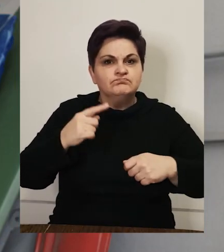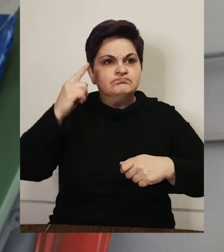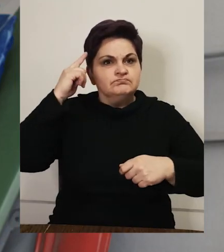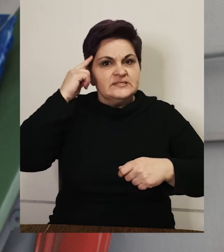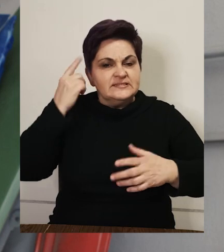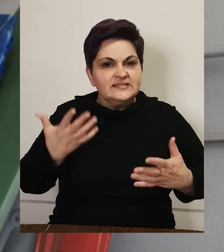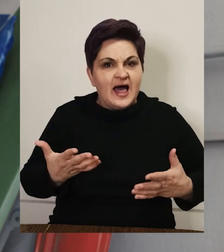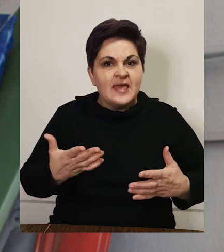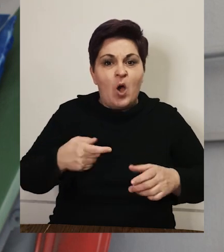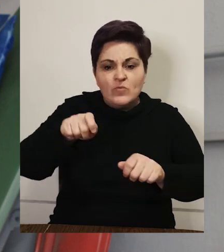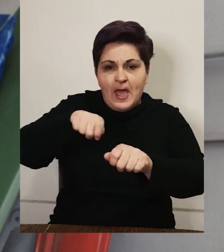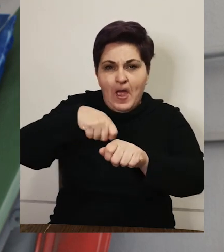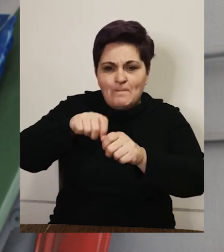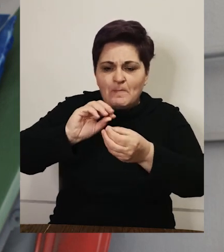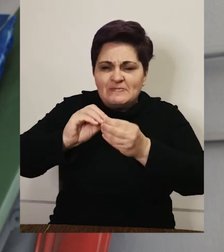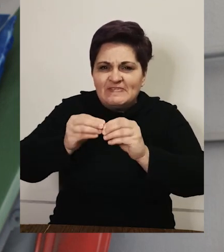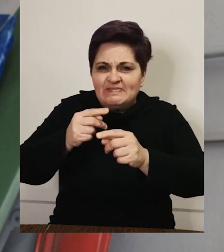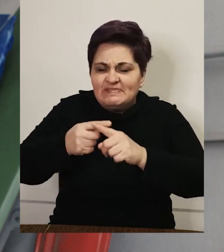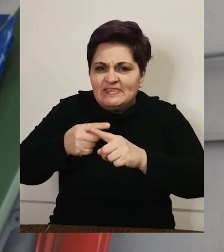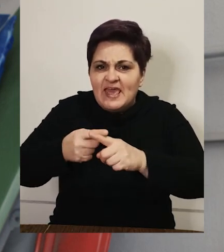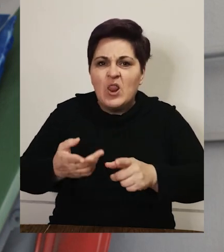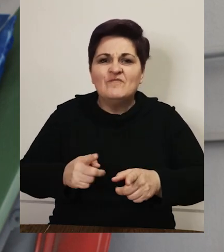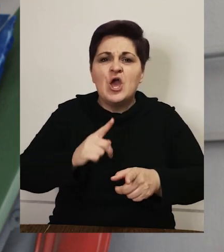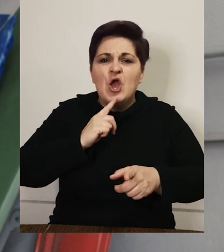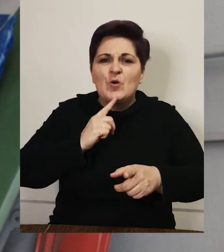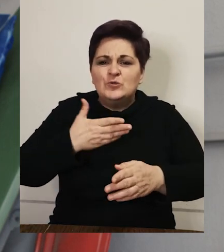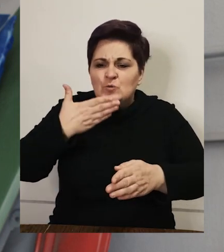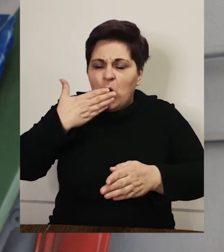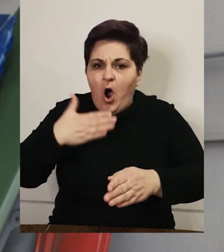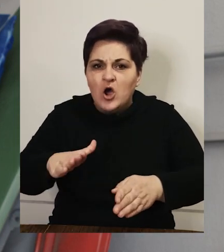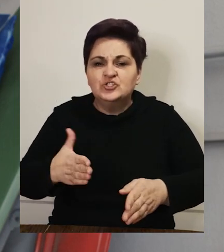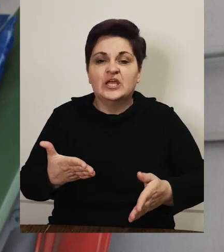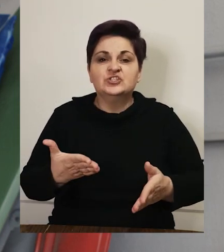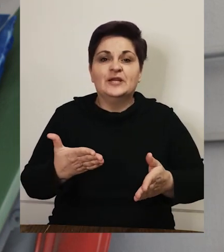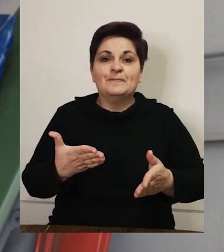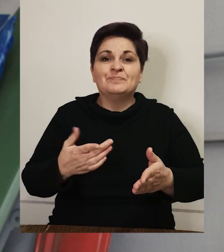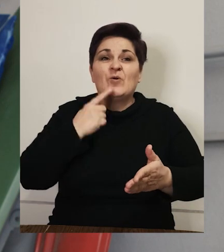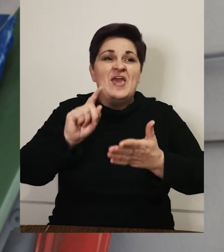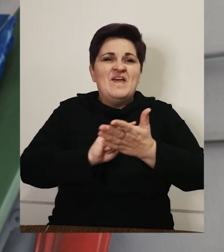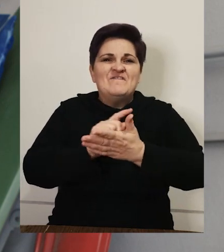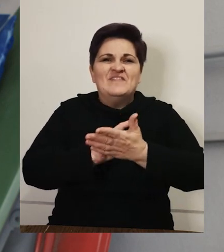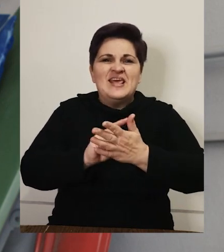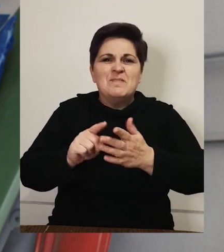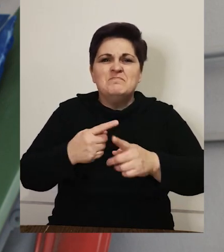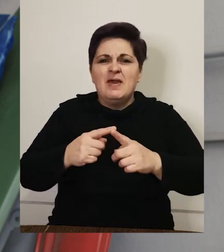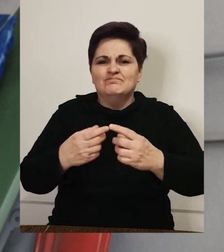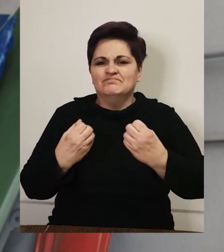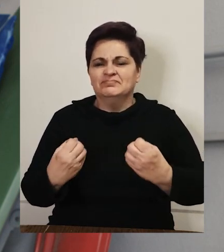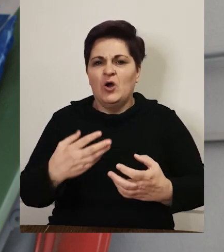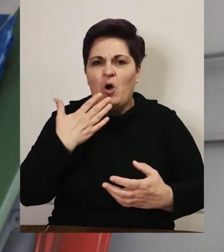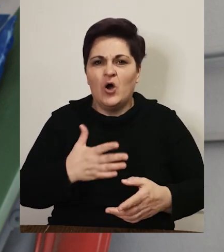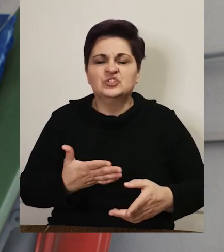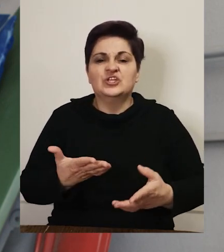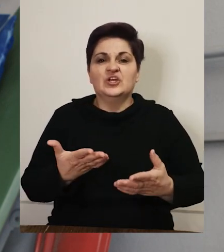spektar znanja od popravljanja dijelova koji su oštećeni, koje vrijeme